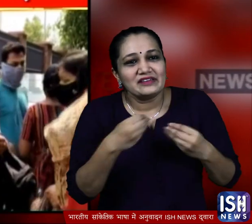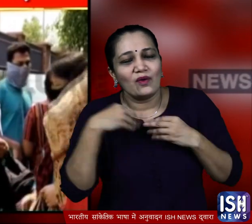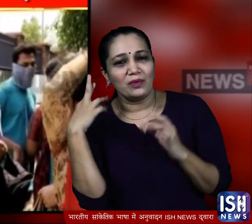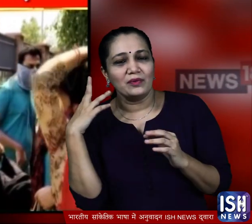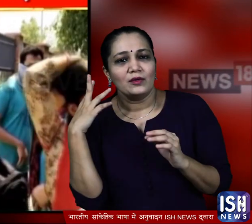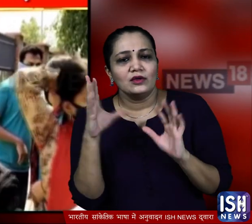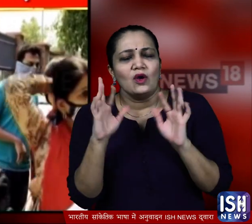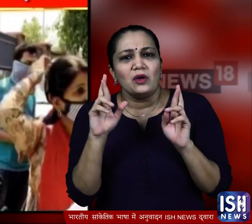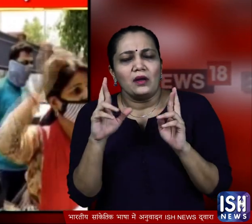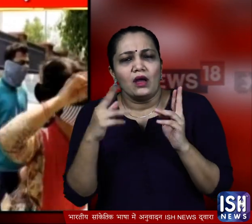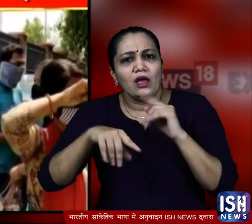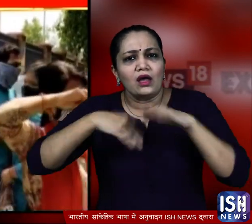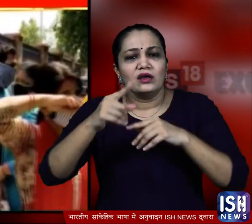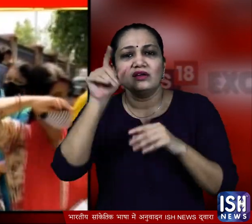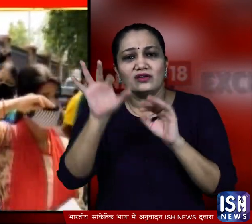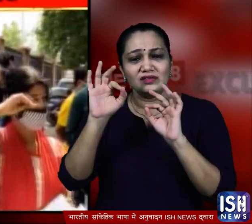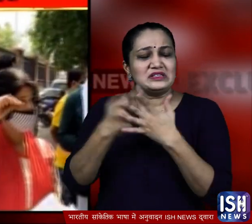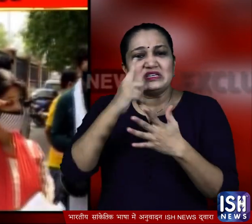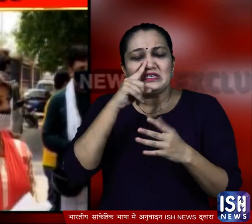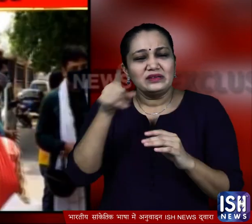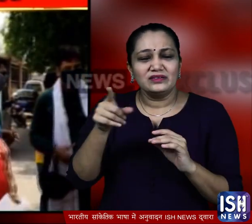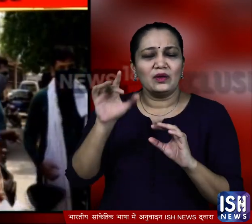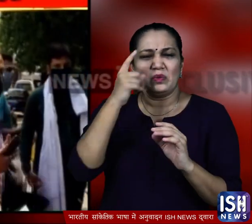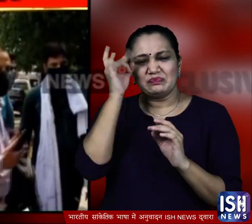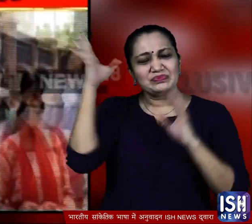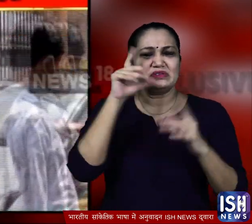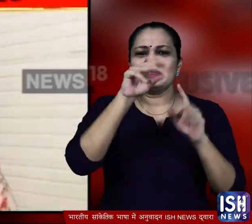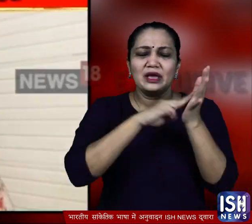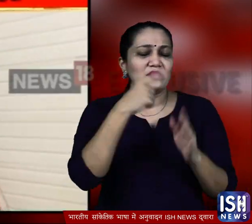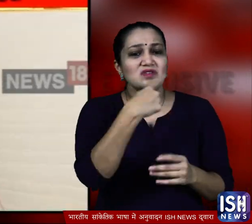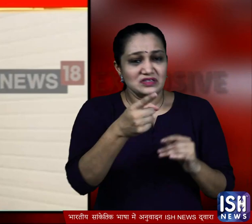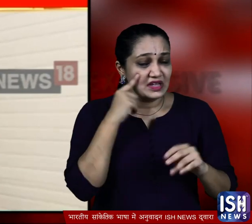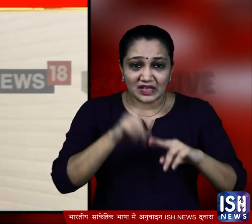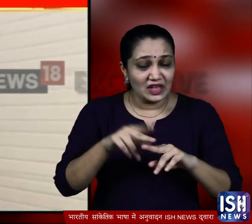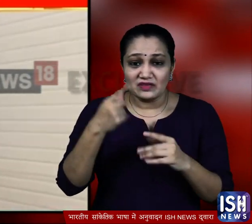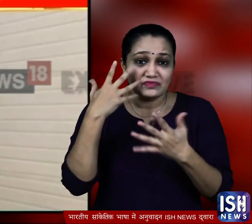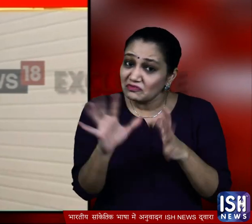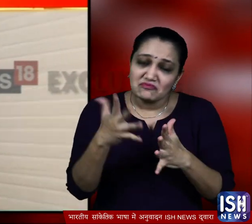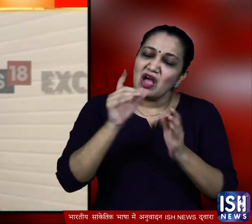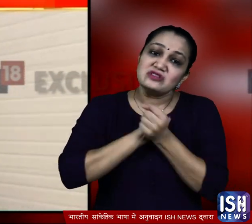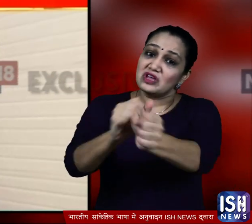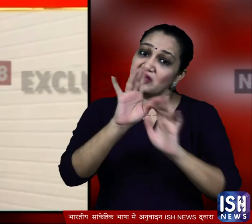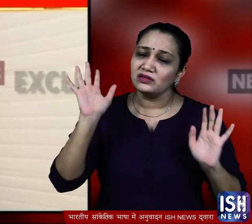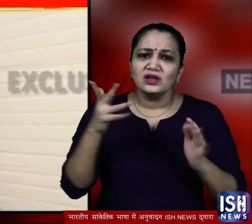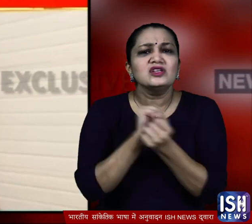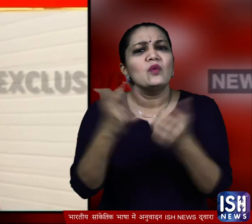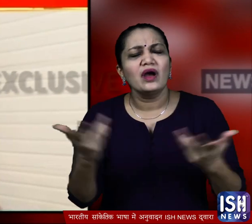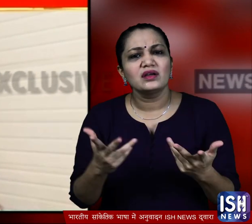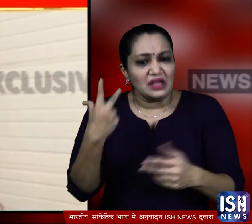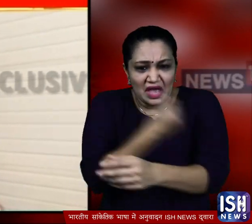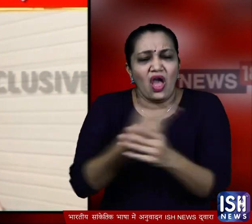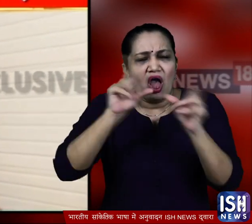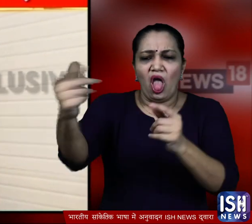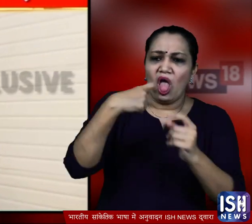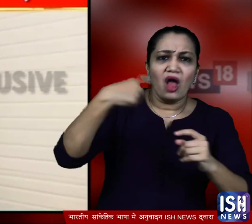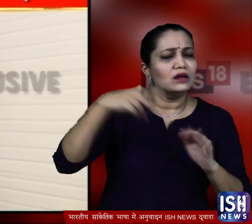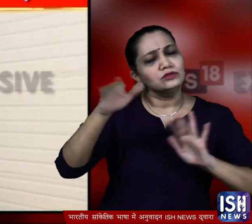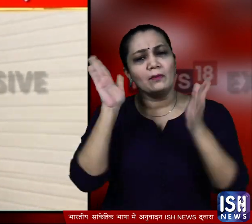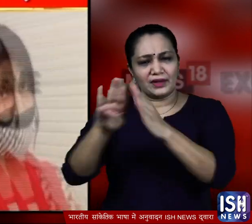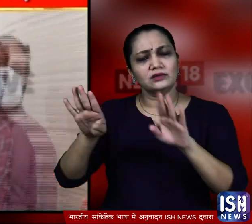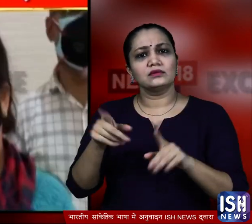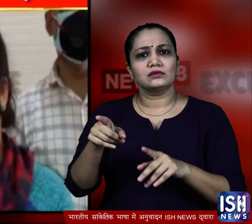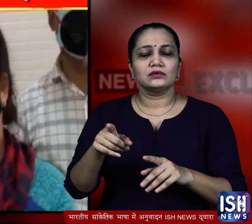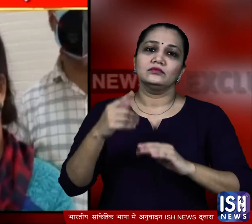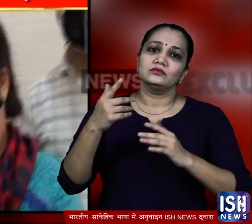खड़ी